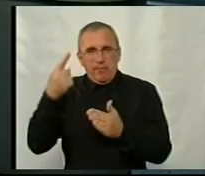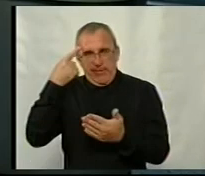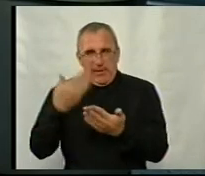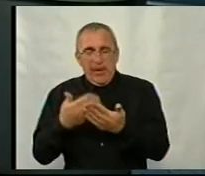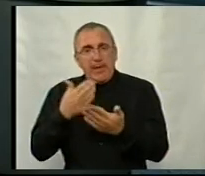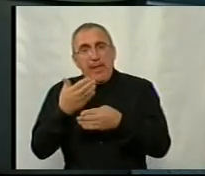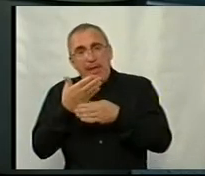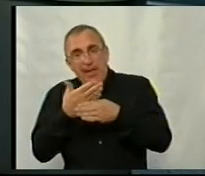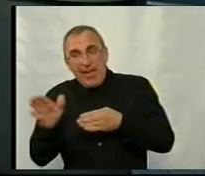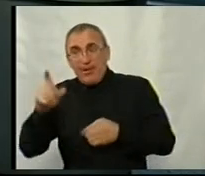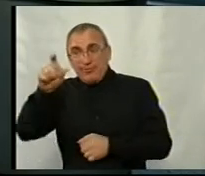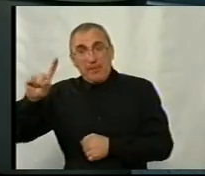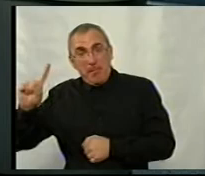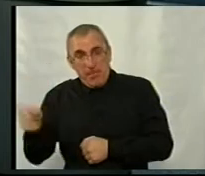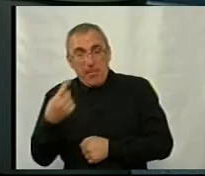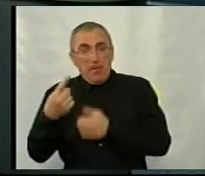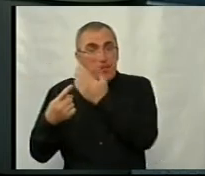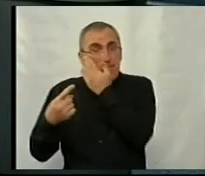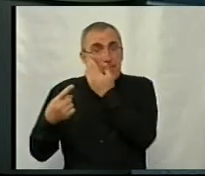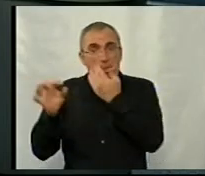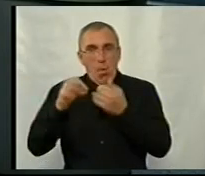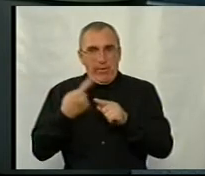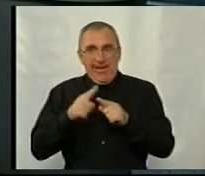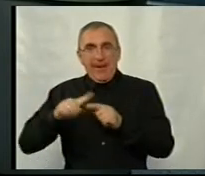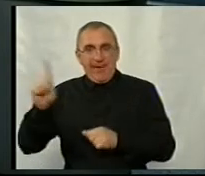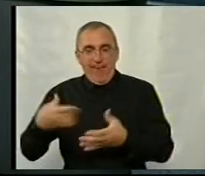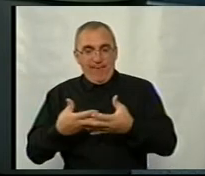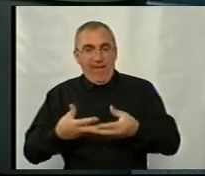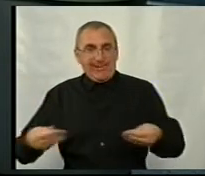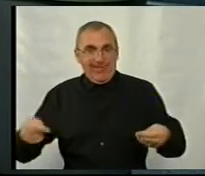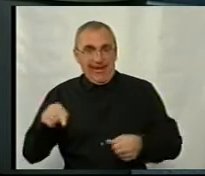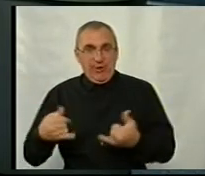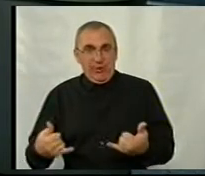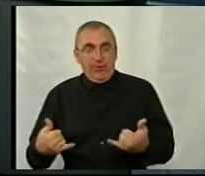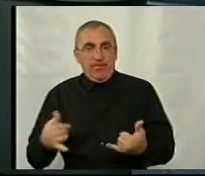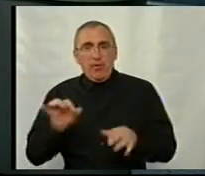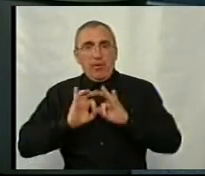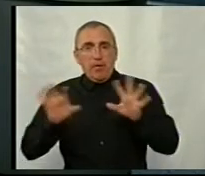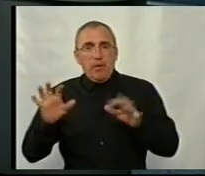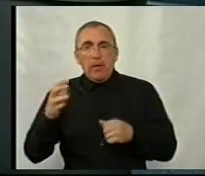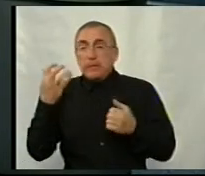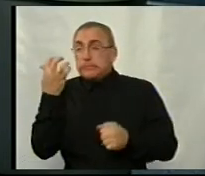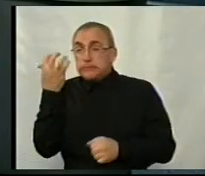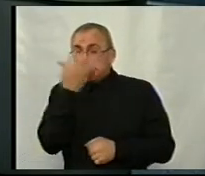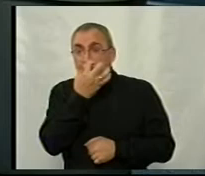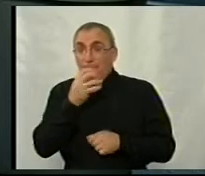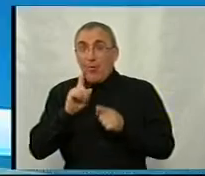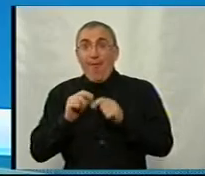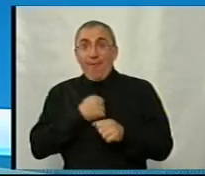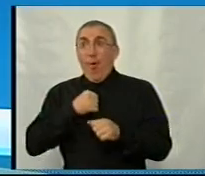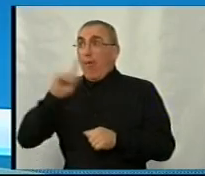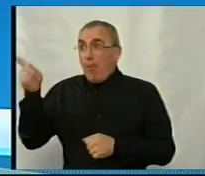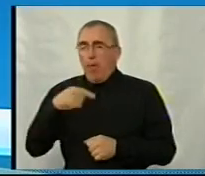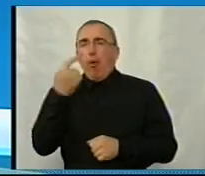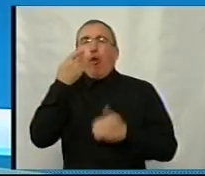частина призовників, ми говоримо саме про цей призов весняний, які, ну, що називаються, сліпнуть на вході у військомат. Так. А